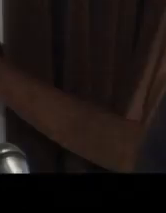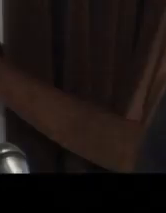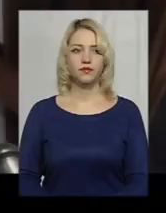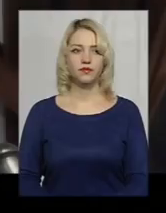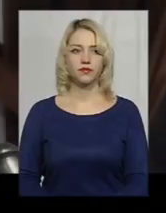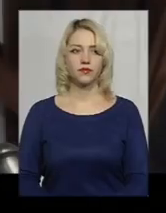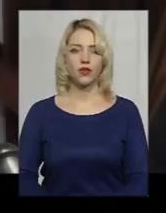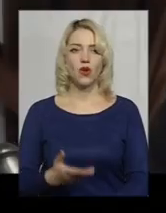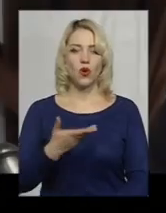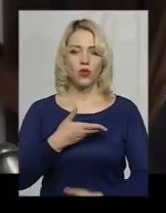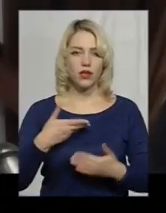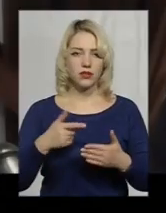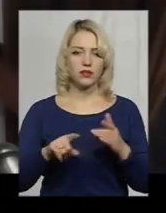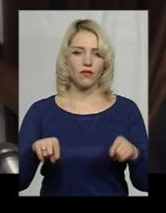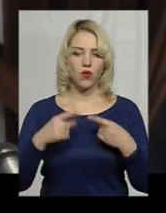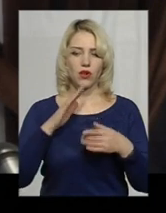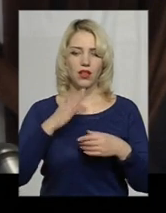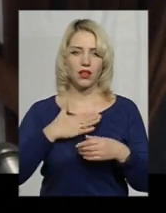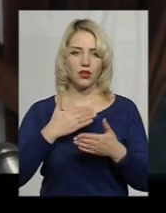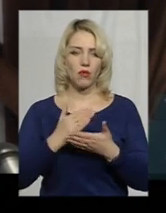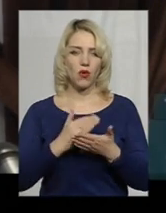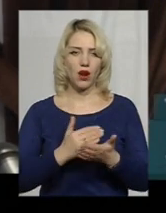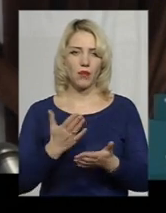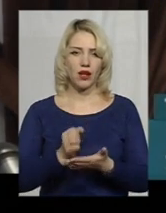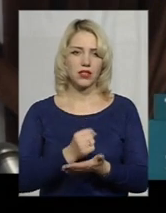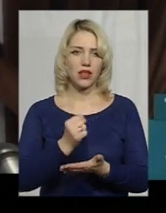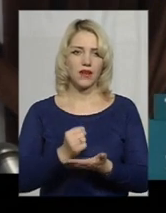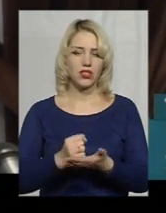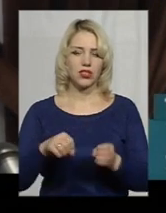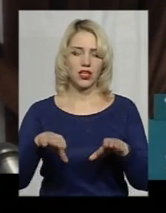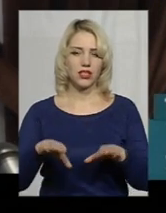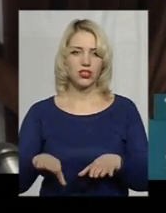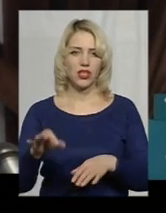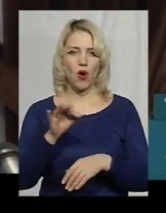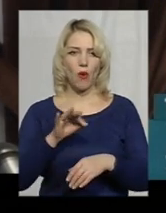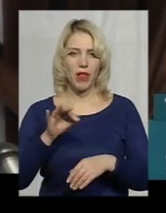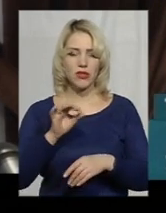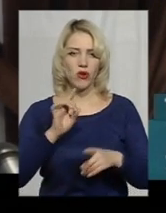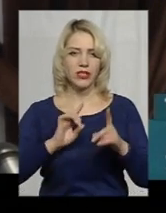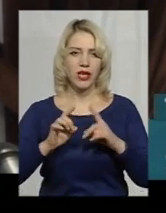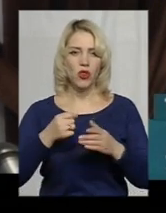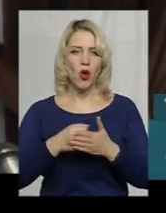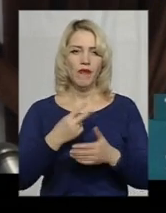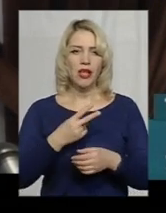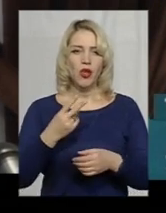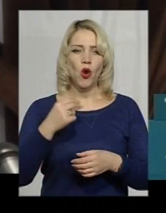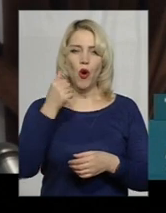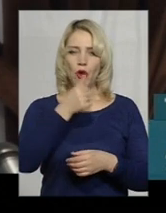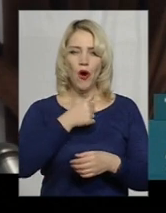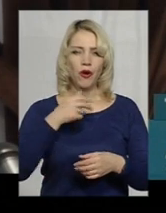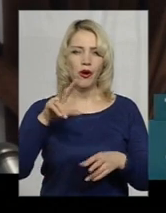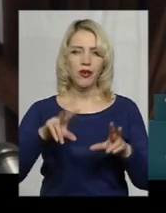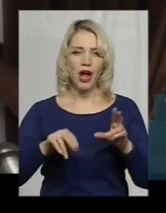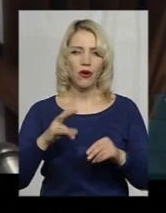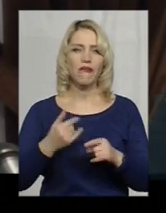У нас створена наша програма, яка затверджена рішенням сесії обласної ради. Вона до 2022 року розрахована. У